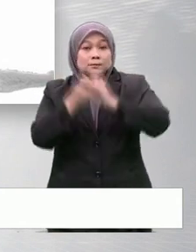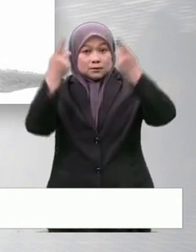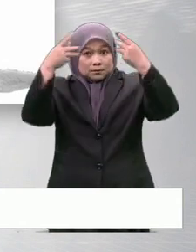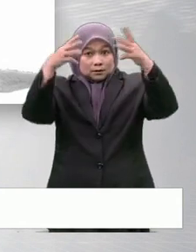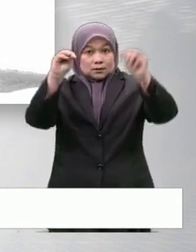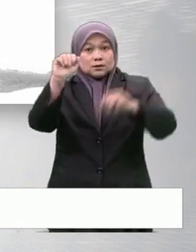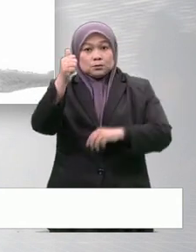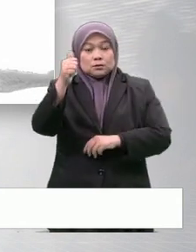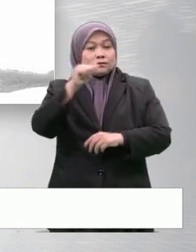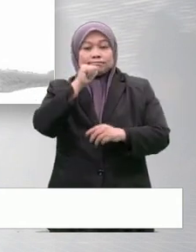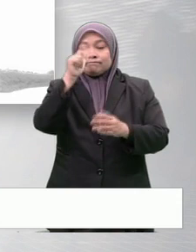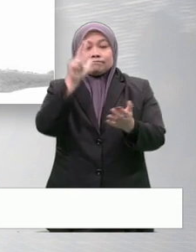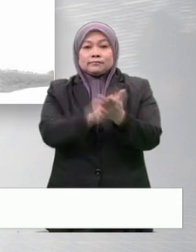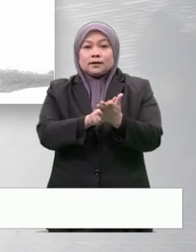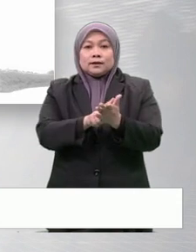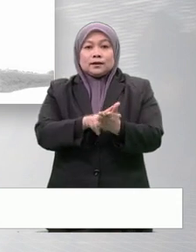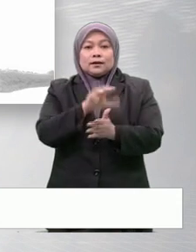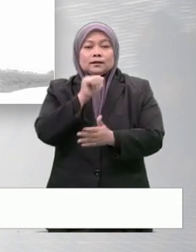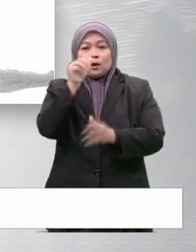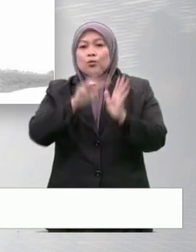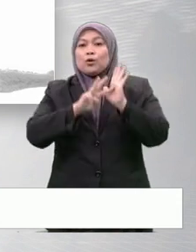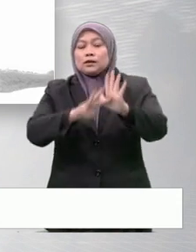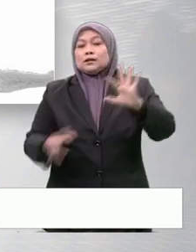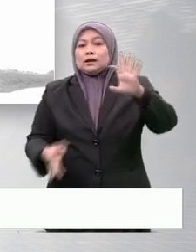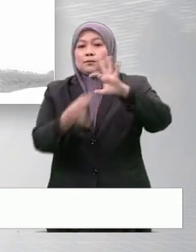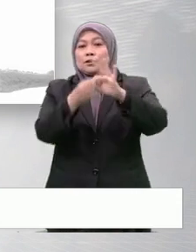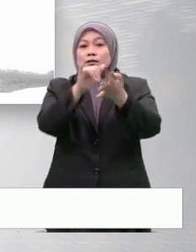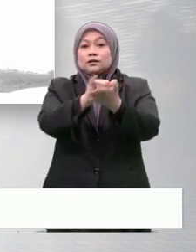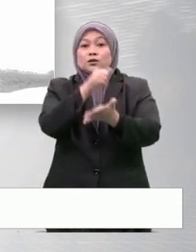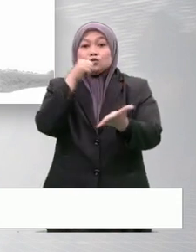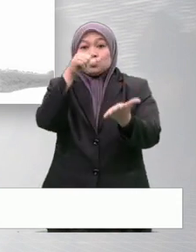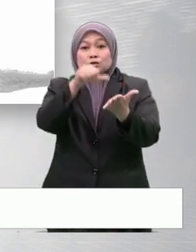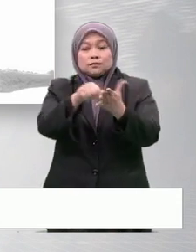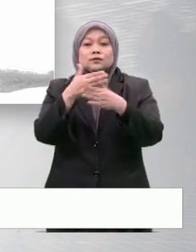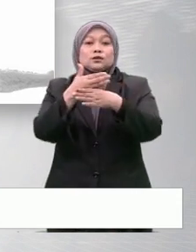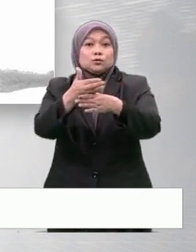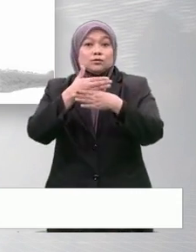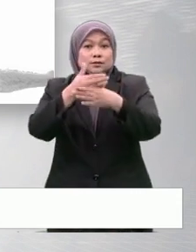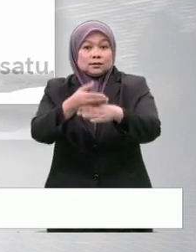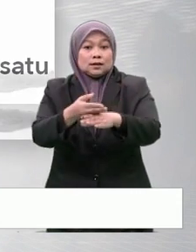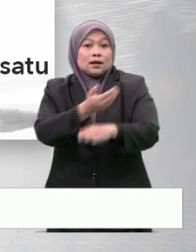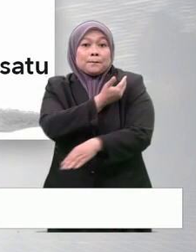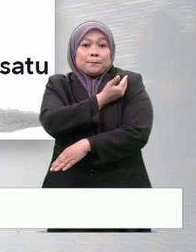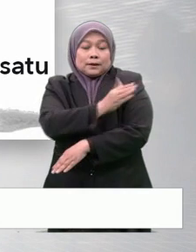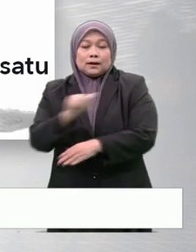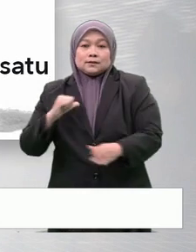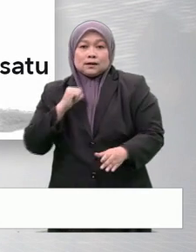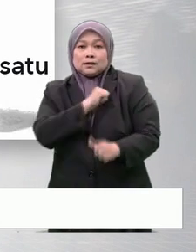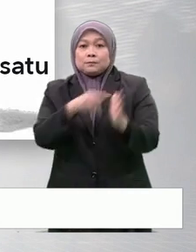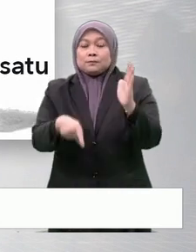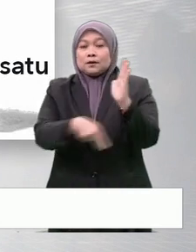adalah tidak sah dan tidak mewakili gabungan itu. Surat tersebut dikongsikan oleh bekas Ahli Parlimen